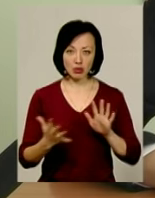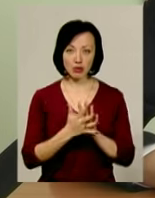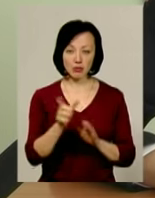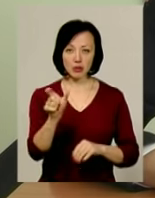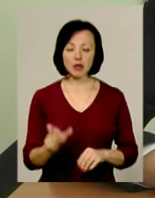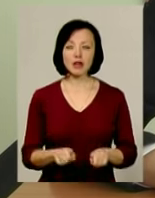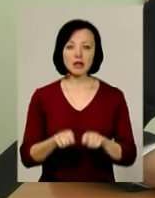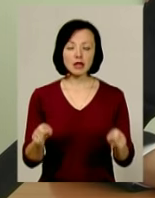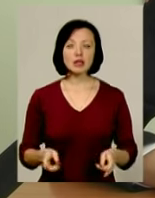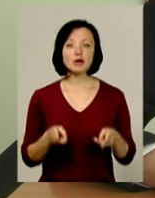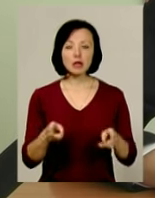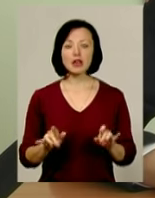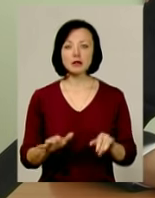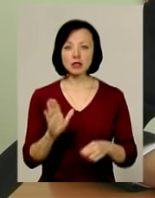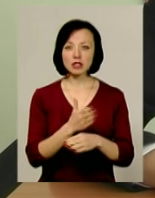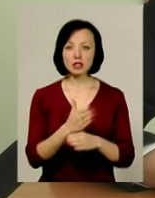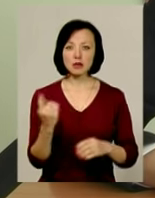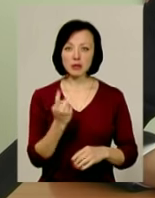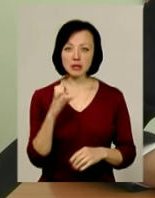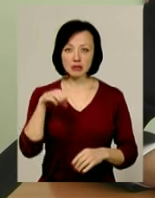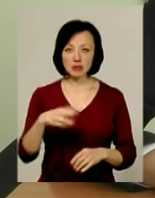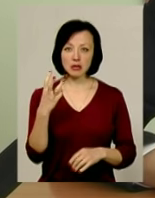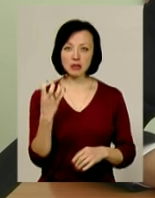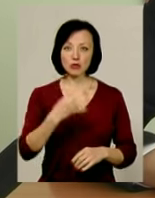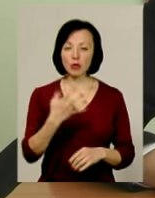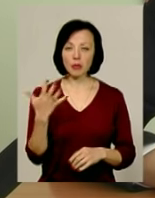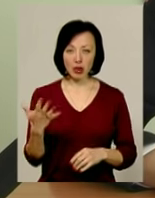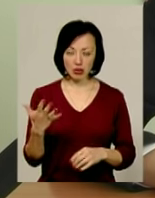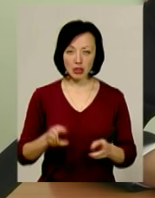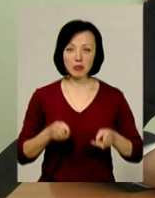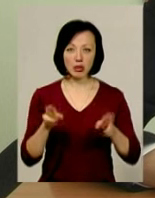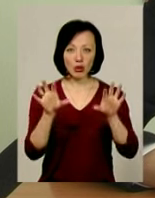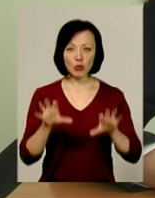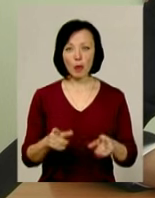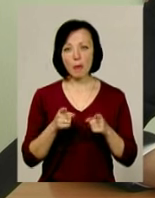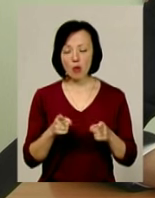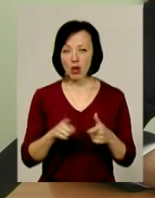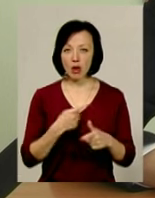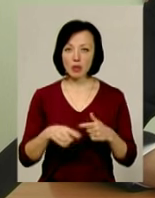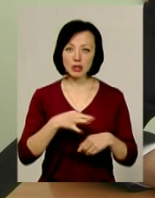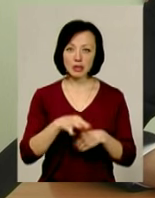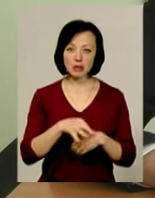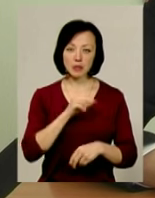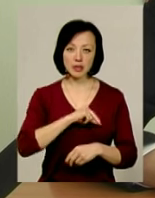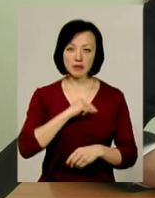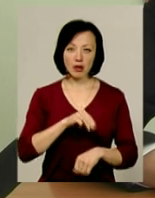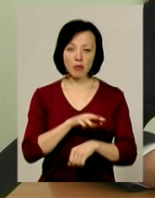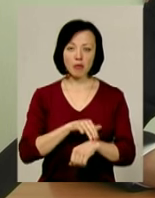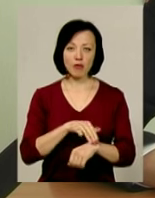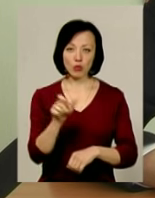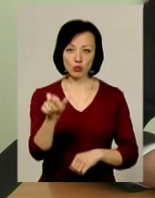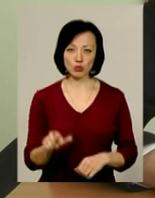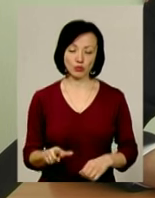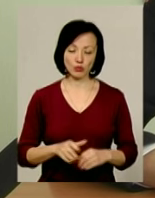Фіктори до кримінального провадження за частиною 1 статті 345 Кримінального кодексу України погроза або насильство щодо працівника правоохоронного